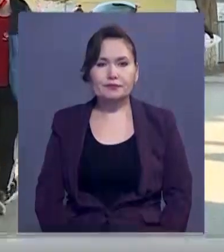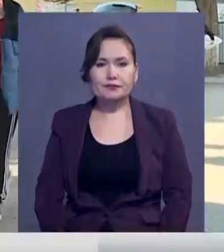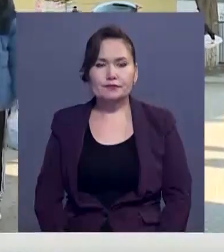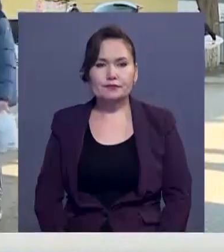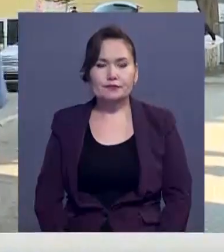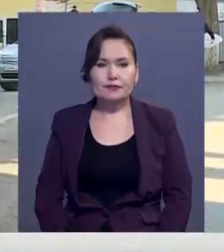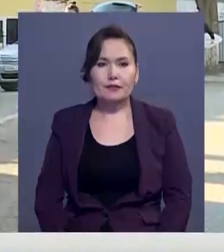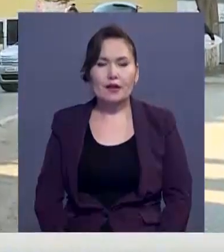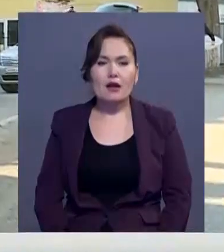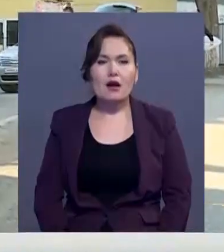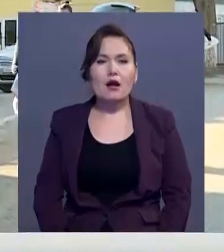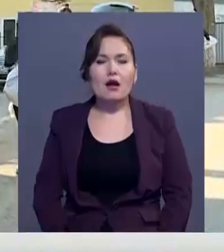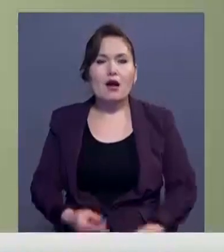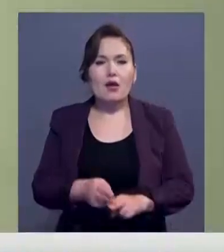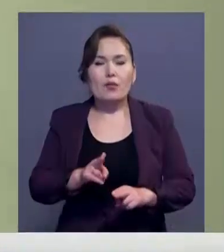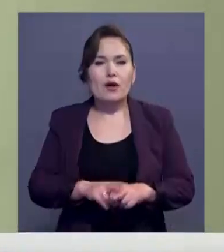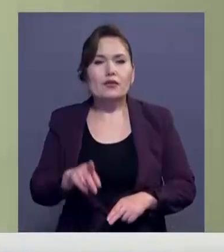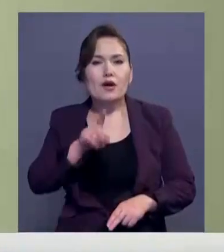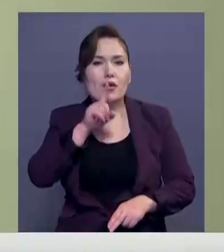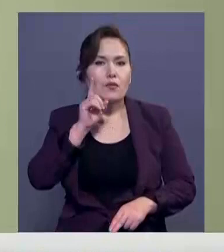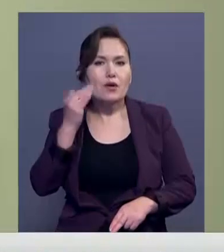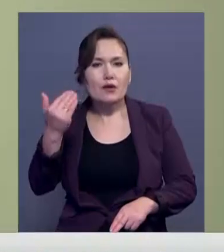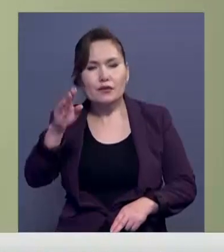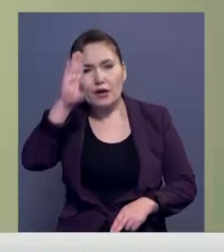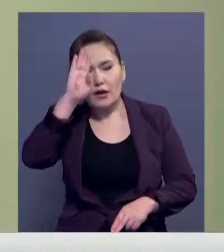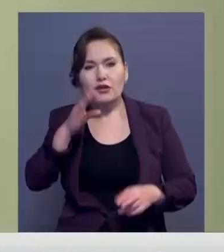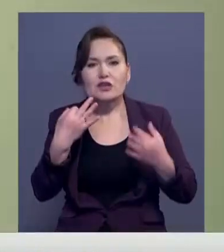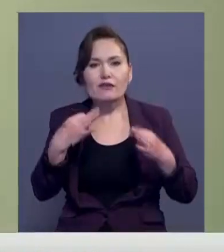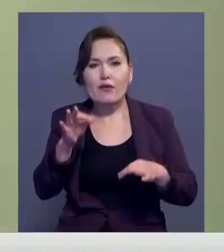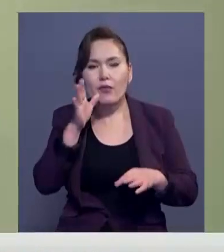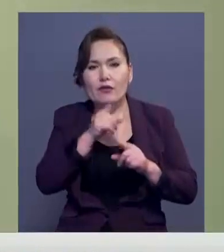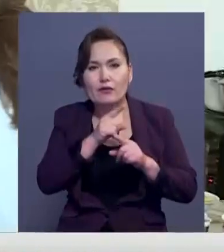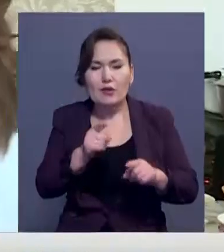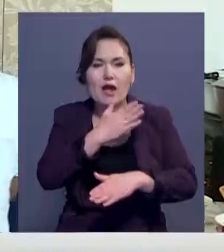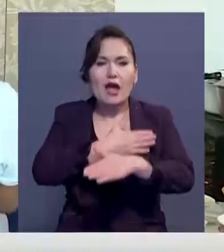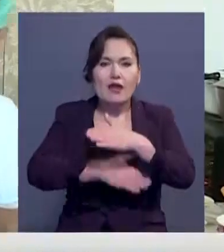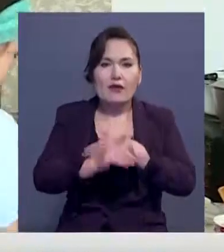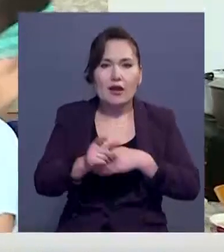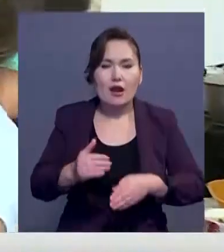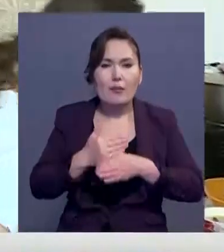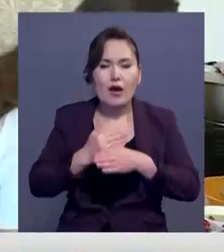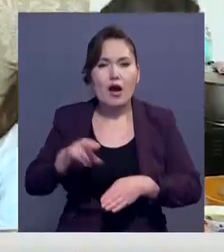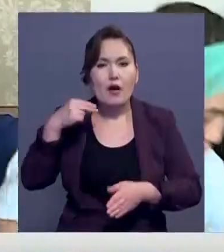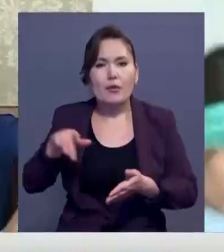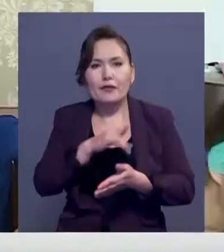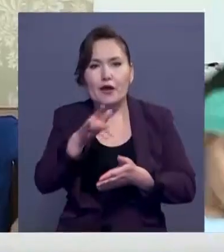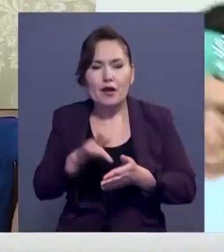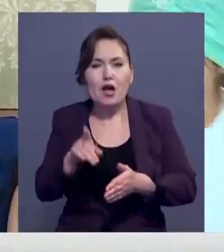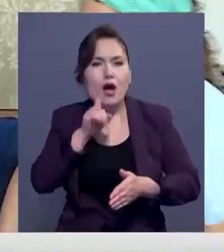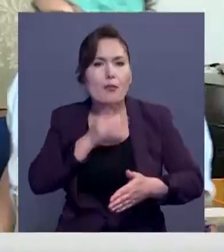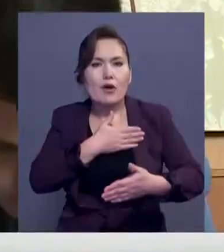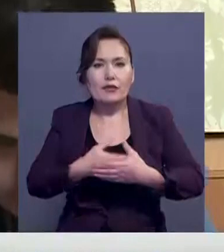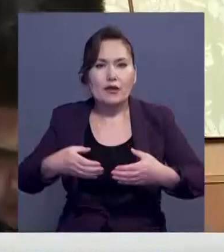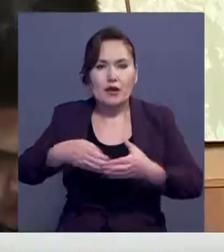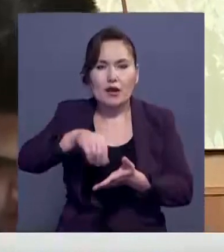Боз балалық шаққа енді қадан басқан жасылан қайдасыф боз уақытын мұқтаж жандарға арнайды. Ақтебе волонтерлер лигасының белді